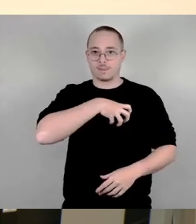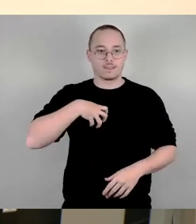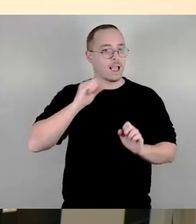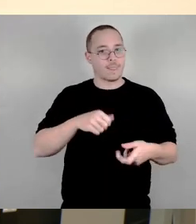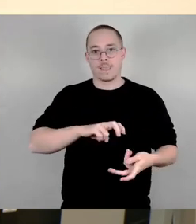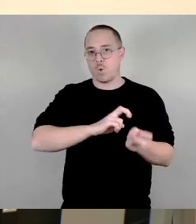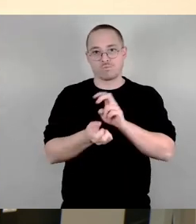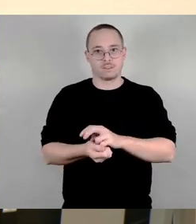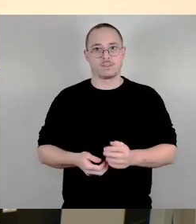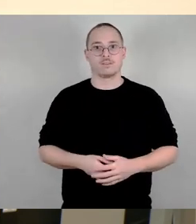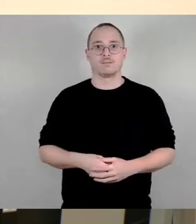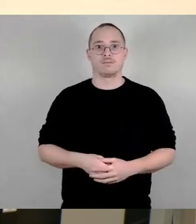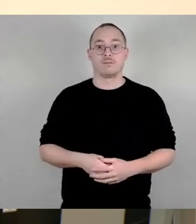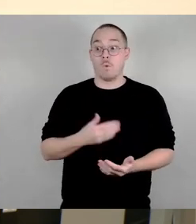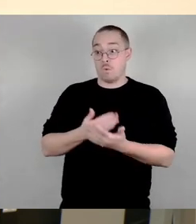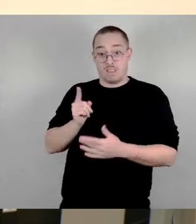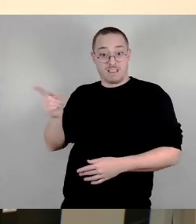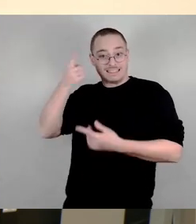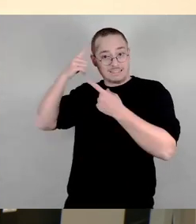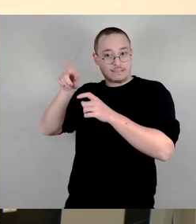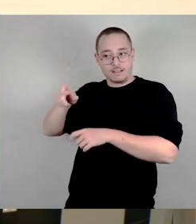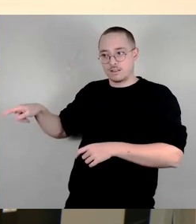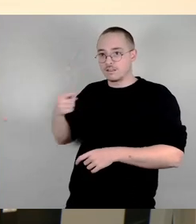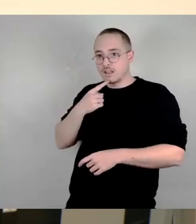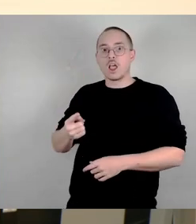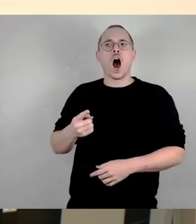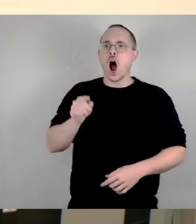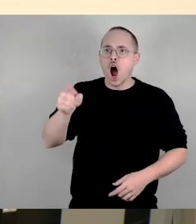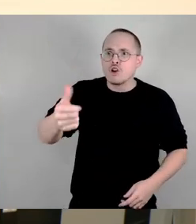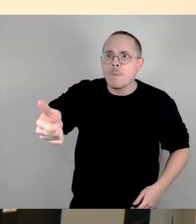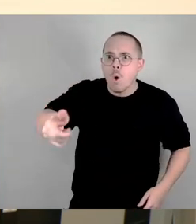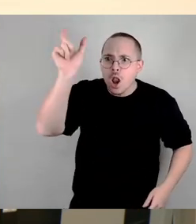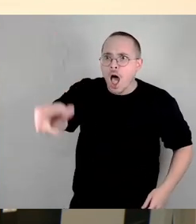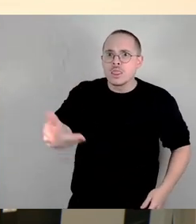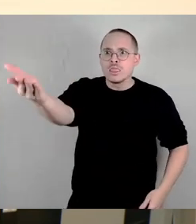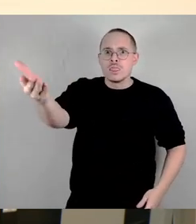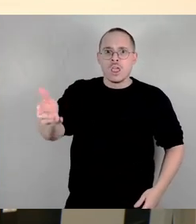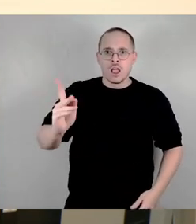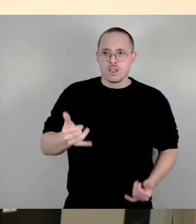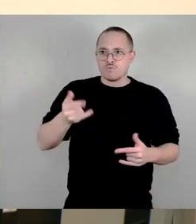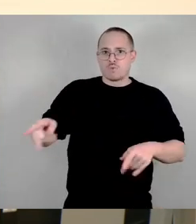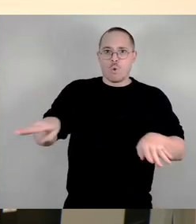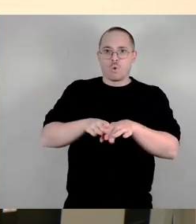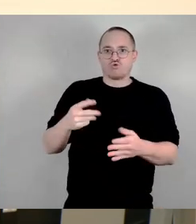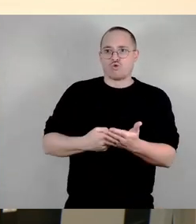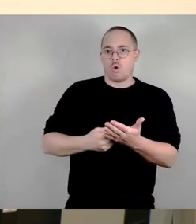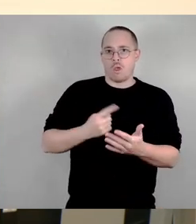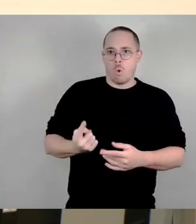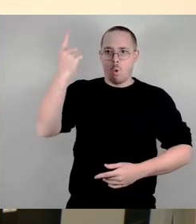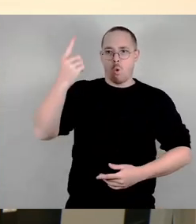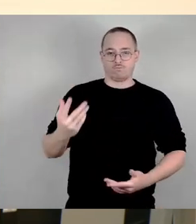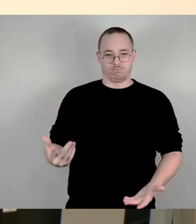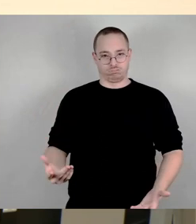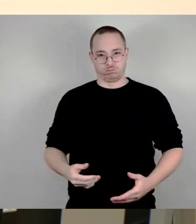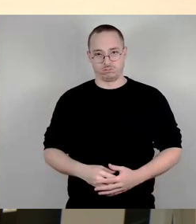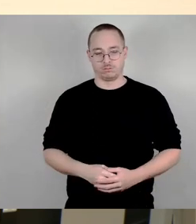Sie sind ja ein Spekulant, jetzt knallen wir noch ordentlich eine Grundsteuer drauf in der Höhe. Ja, das sagen die, gut, das erhöht meine Kosten noch mehr, kommt dann nochmal in